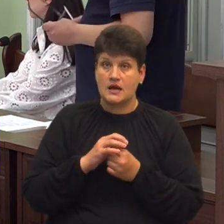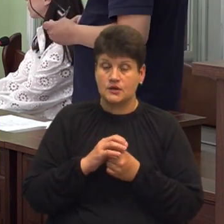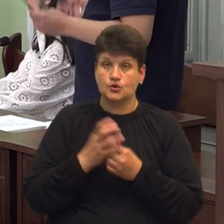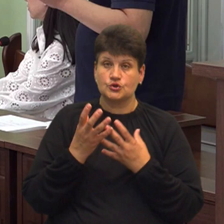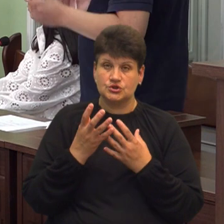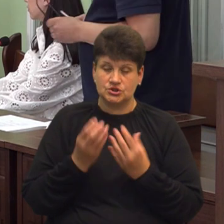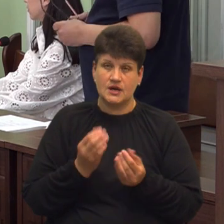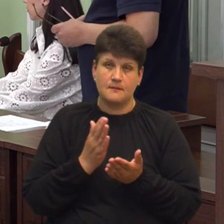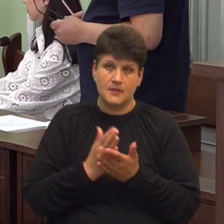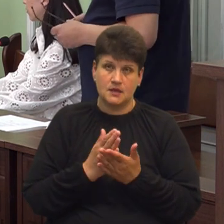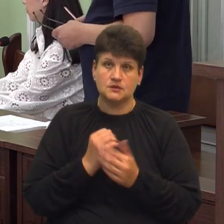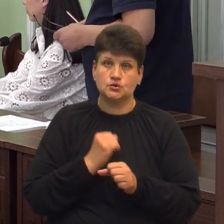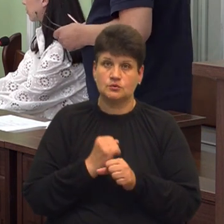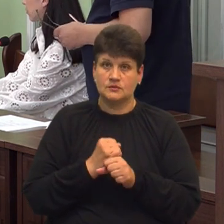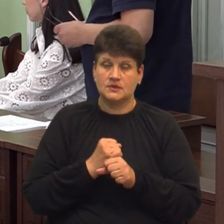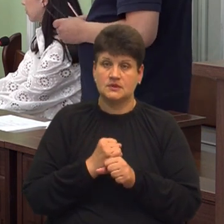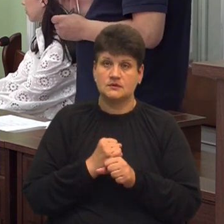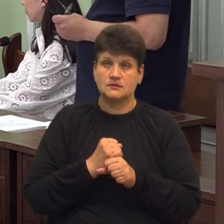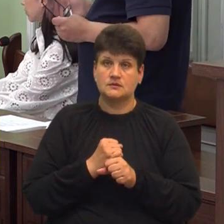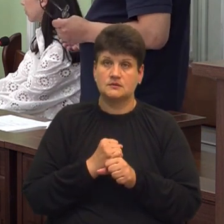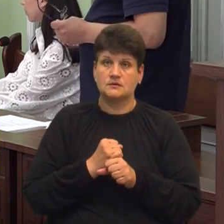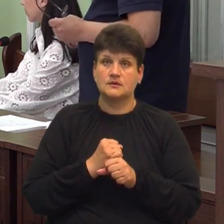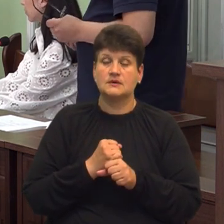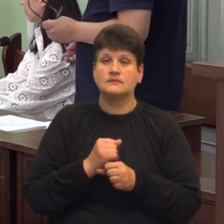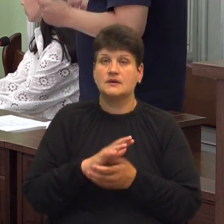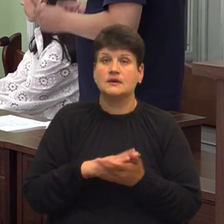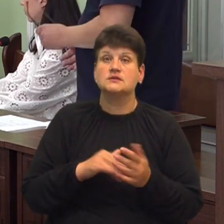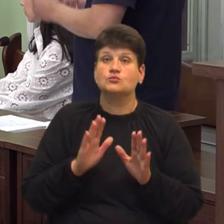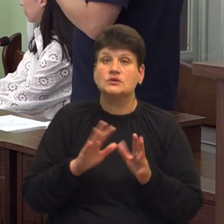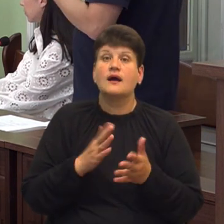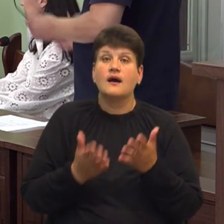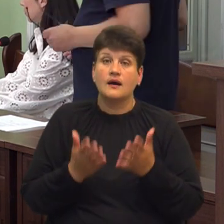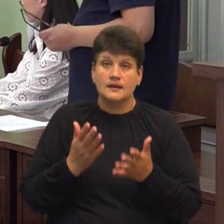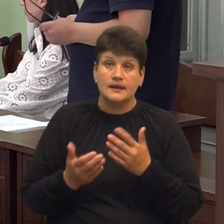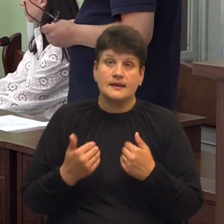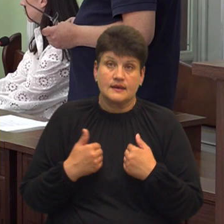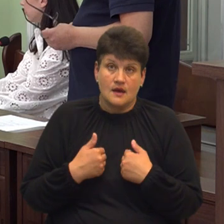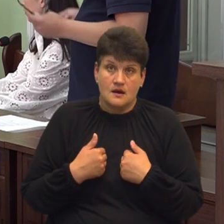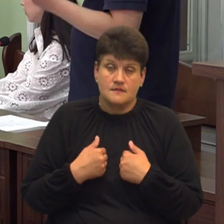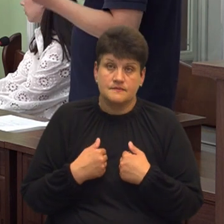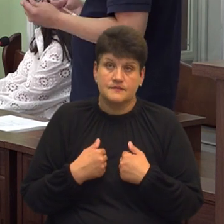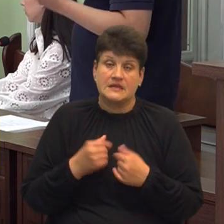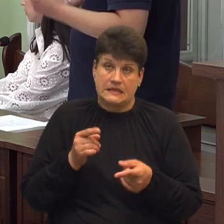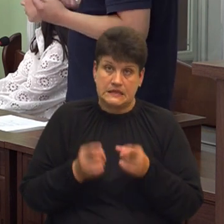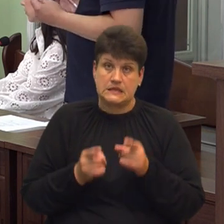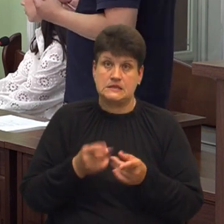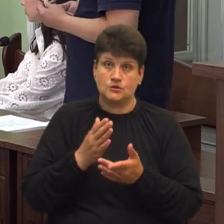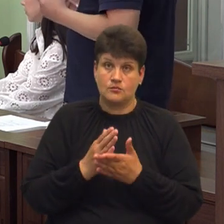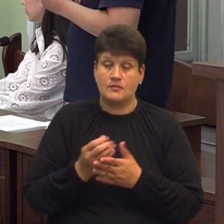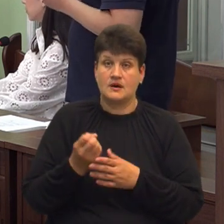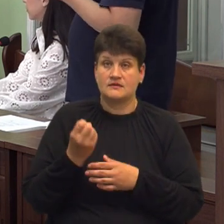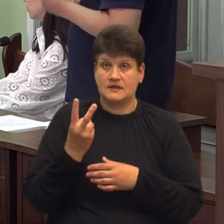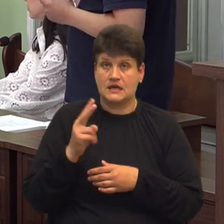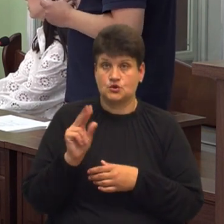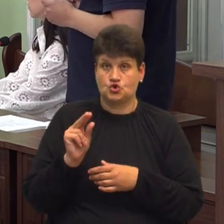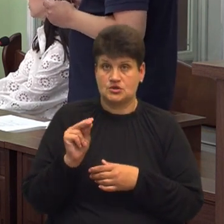робити тропчання, не знаю, що тепер буде. Але, тим не менш, я дійсно маю 12 числа,